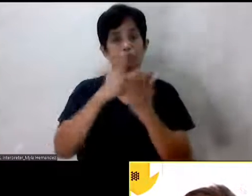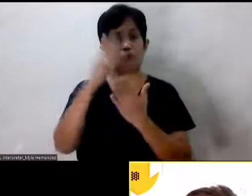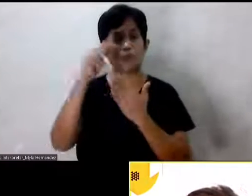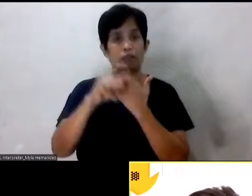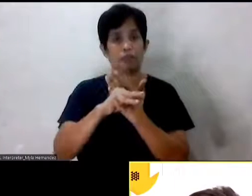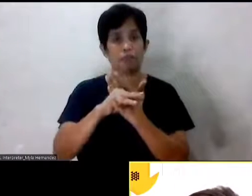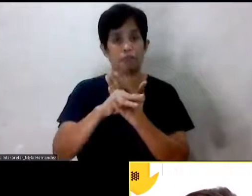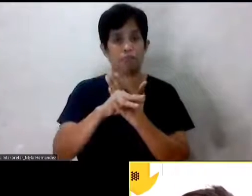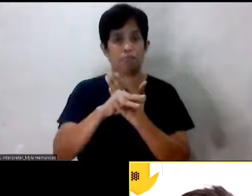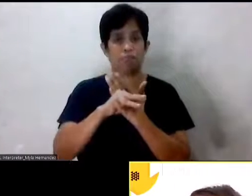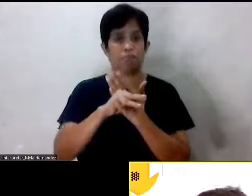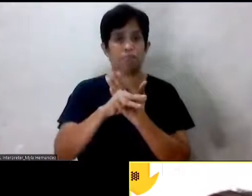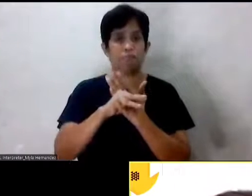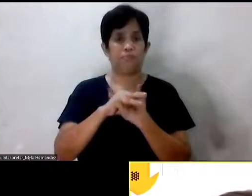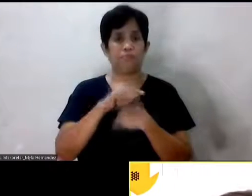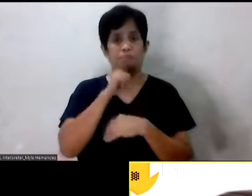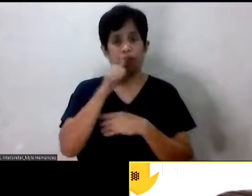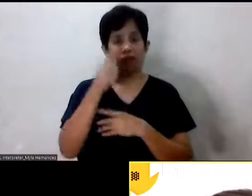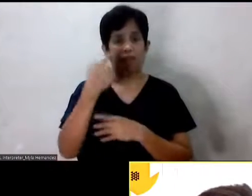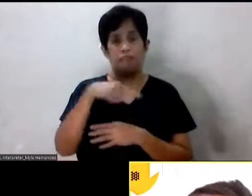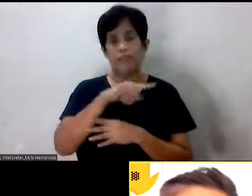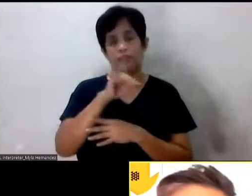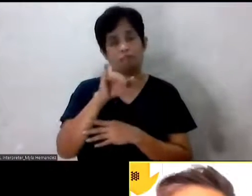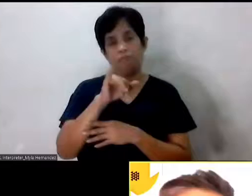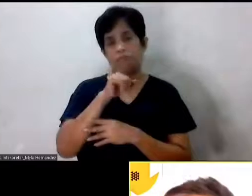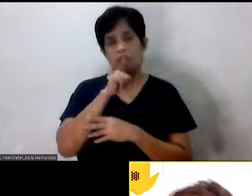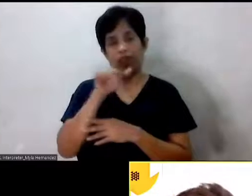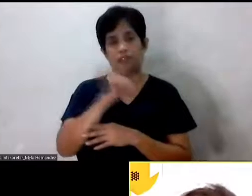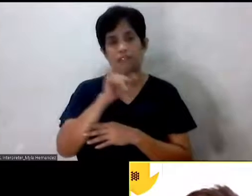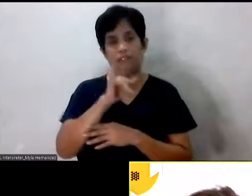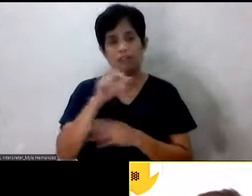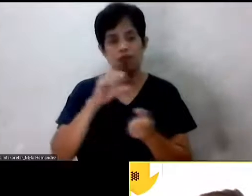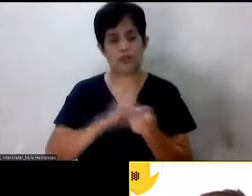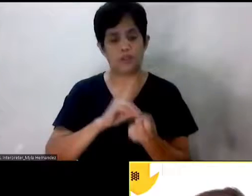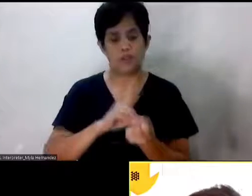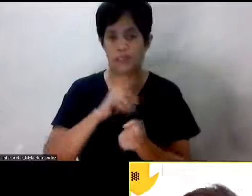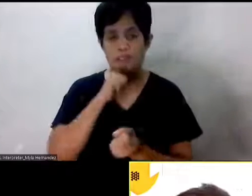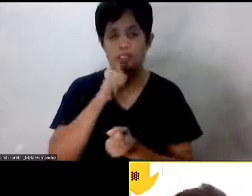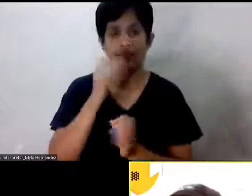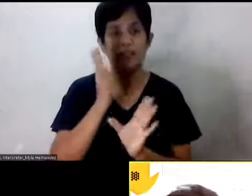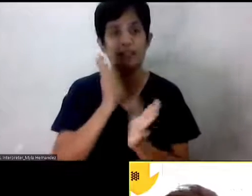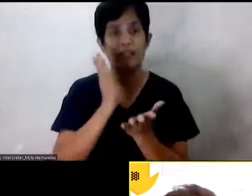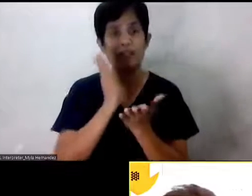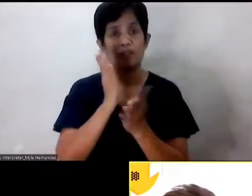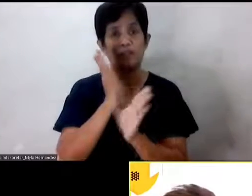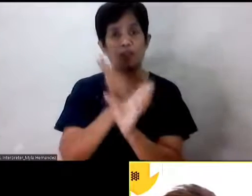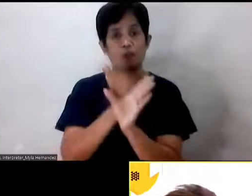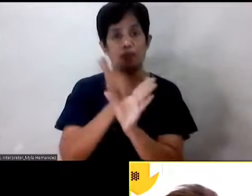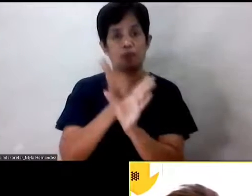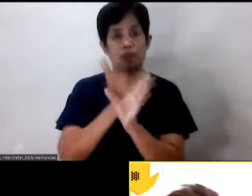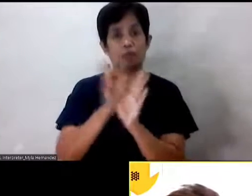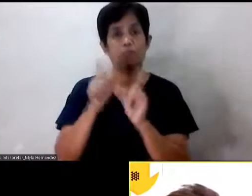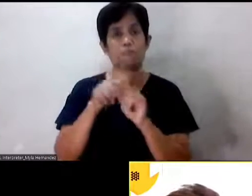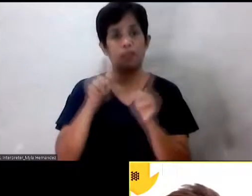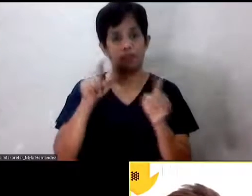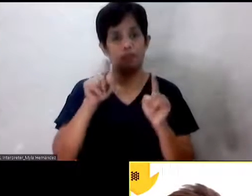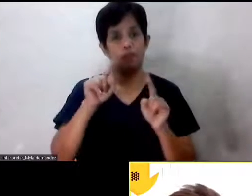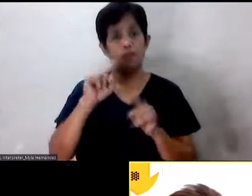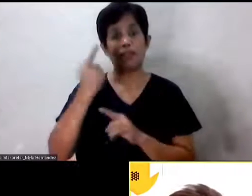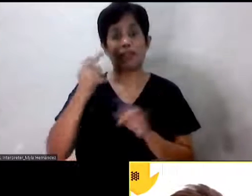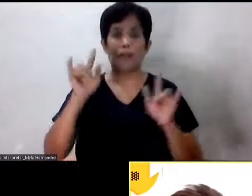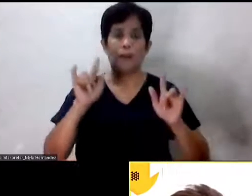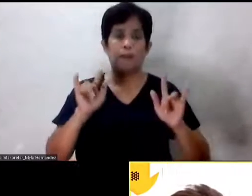ito, hindi naman hindi naman tayo parehong doktor. Hindi naman tayo psychologist. Pero gusto lang natin makagaan,